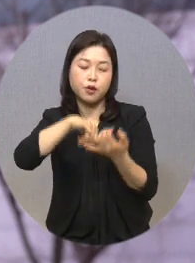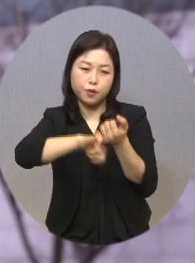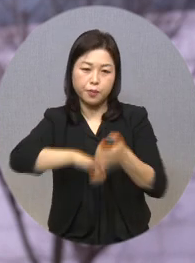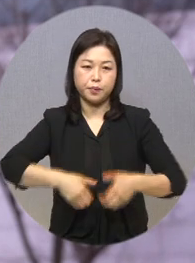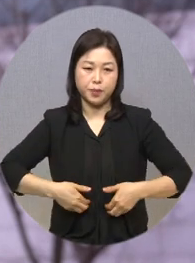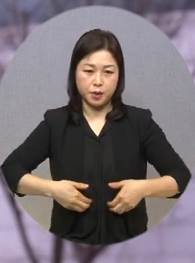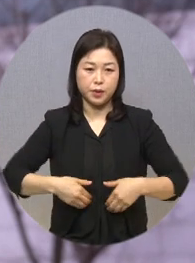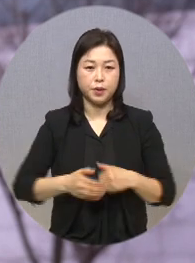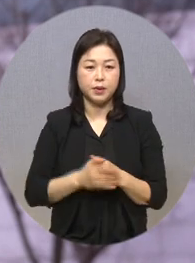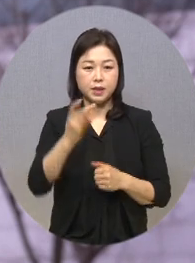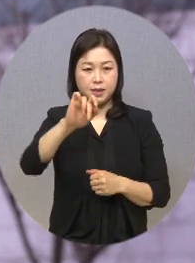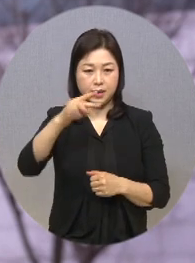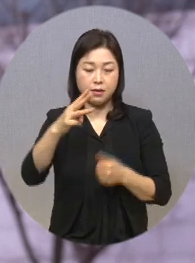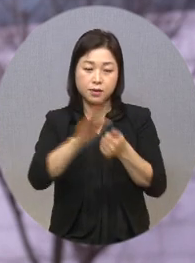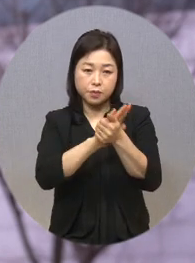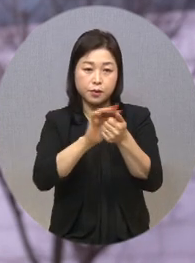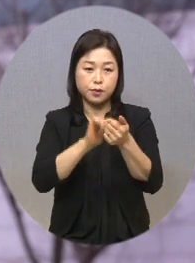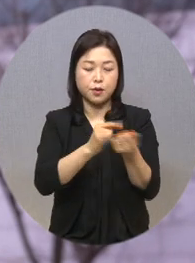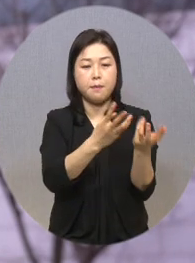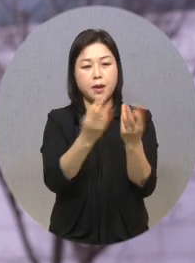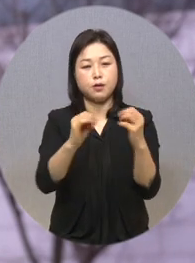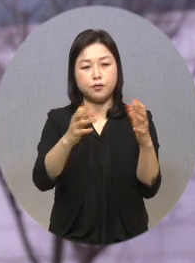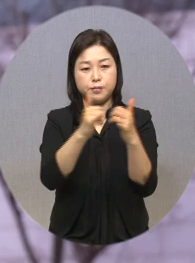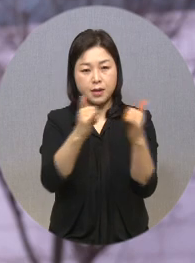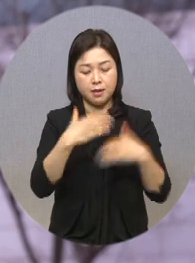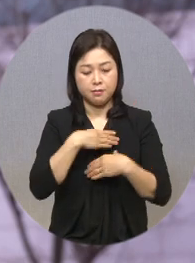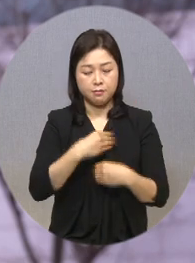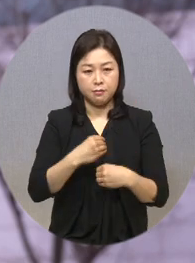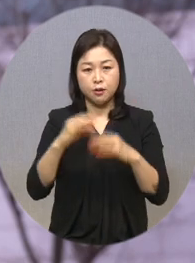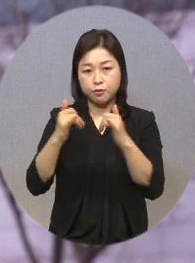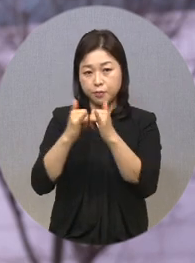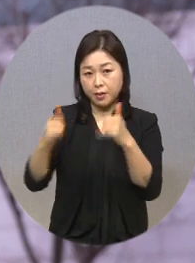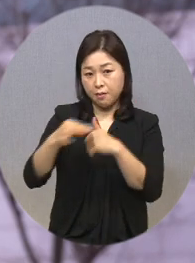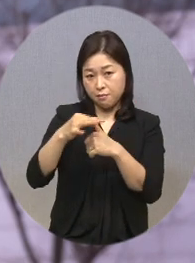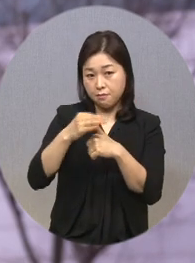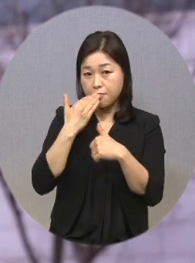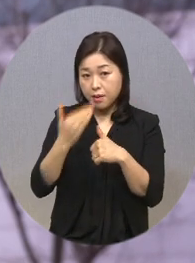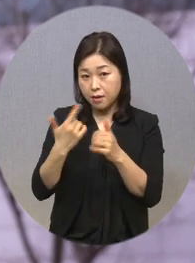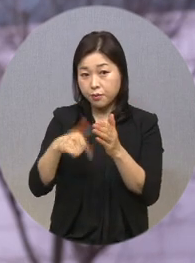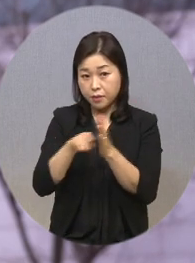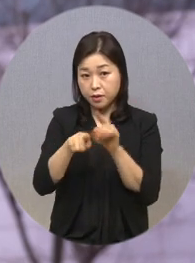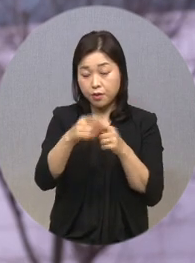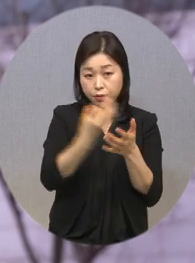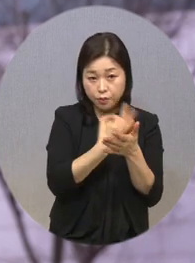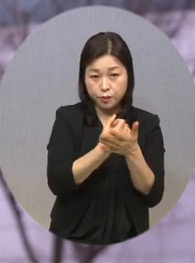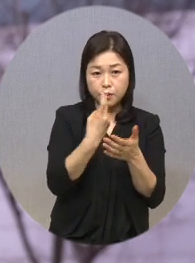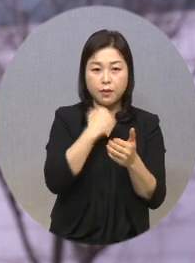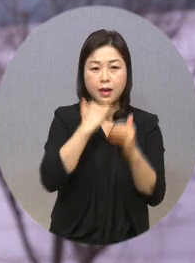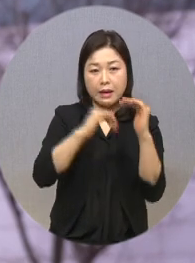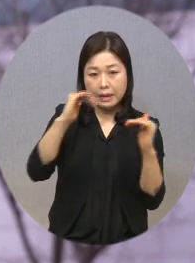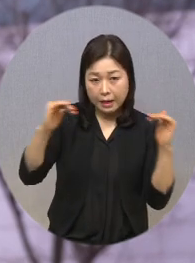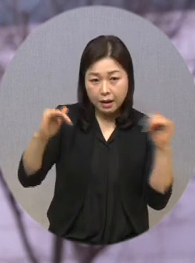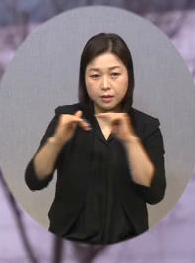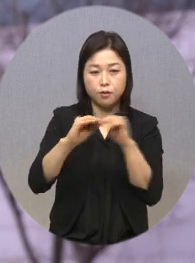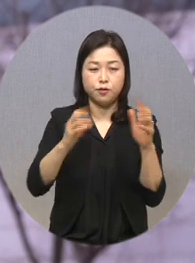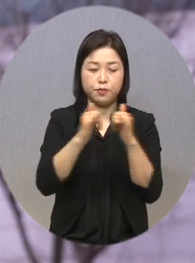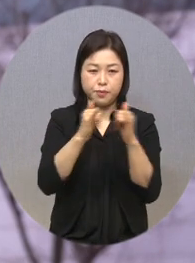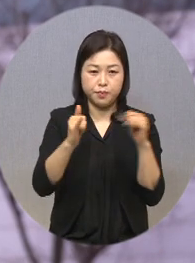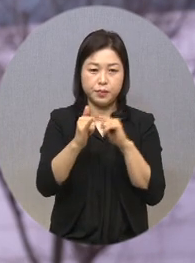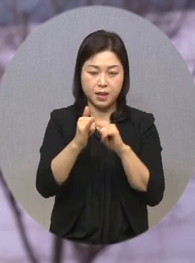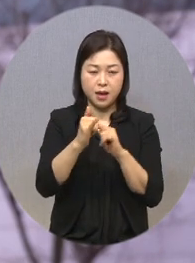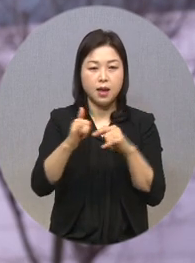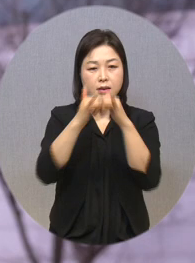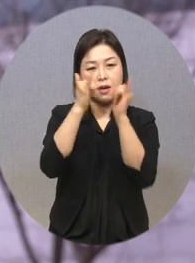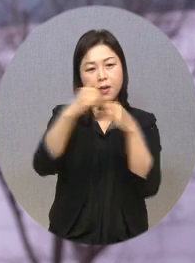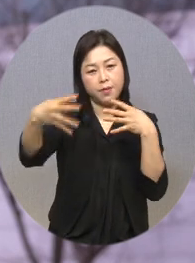디지털 서비스로 많은 국민들이 안정적인 국민연금을 받을 수 있도록 소득 및 세대별로 국민들의 원만한 사회적 합의가